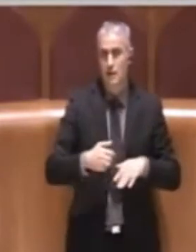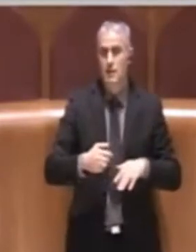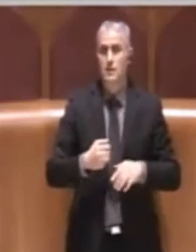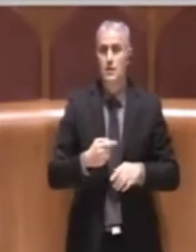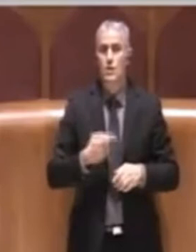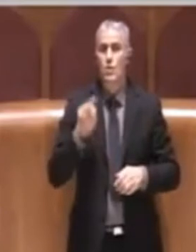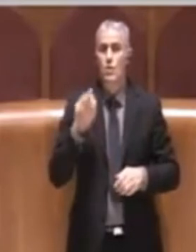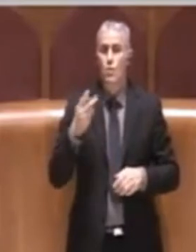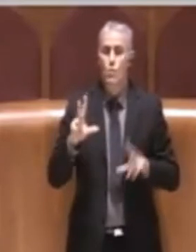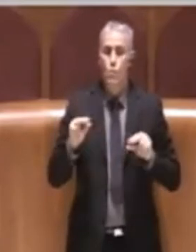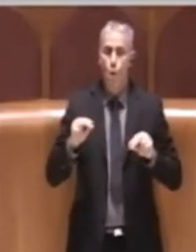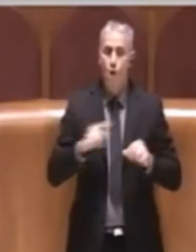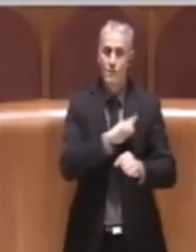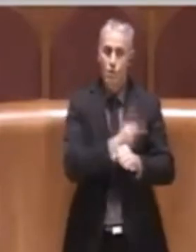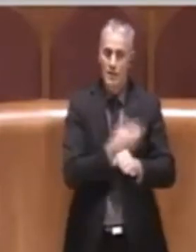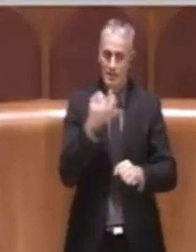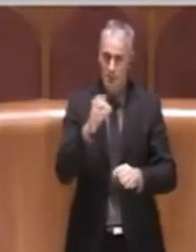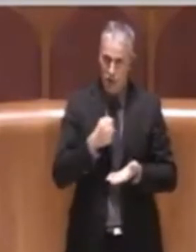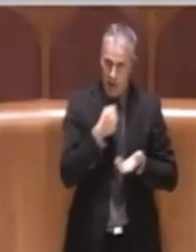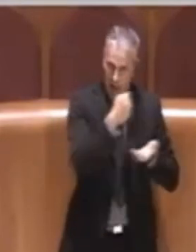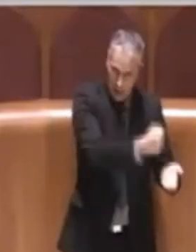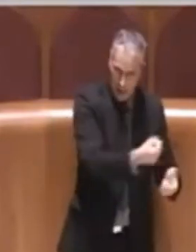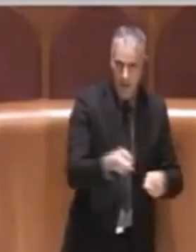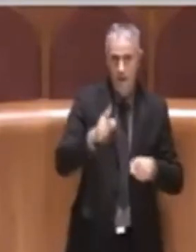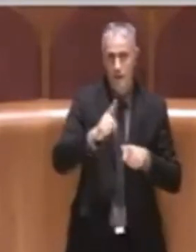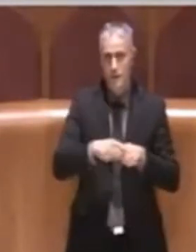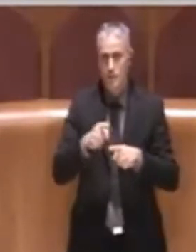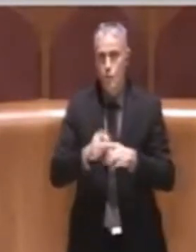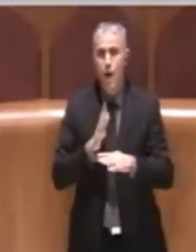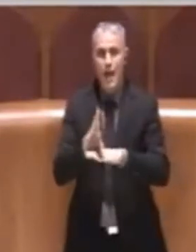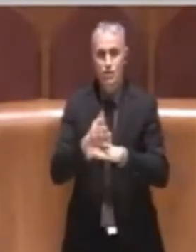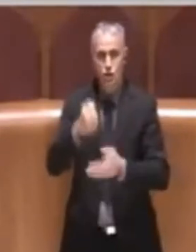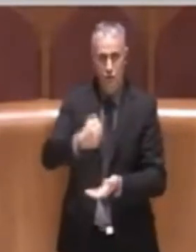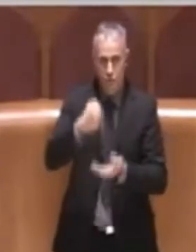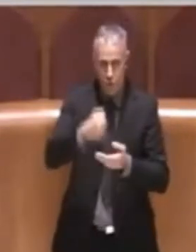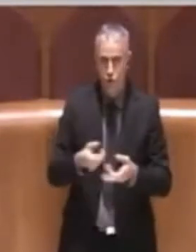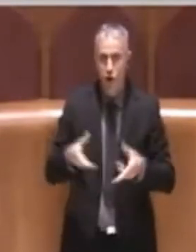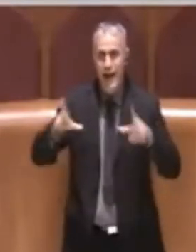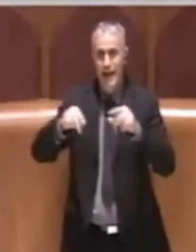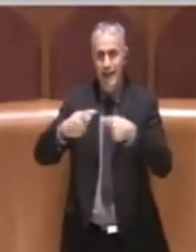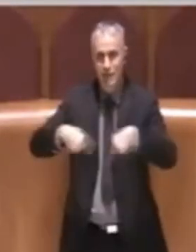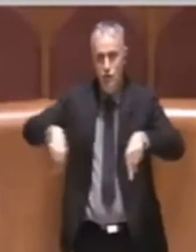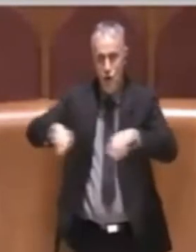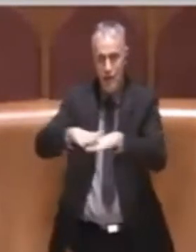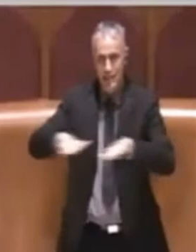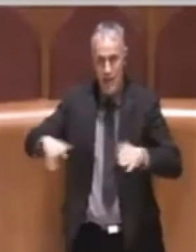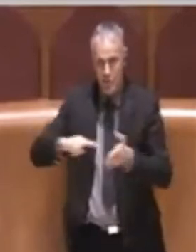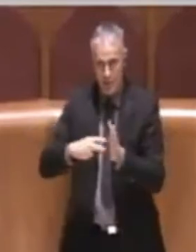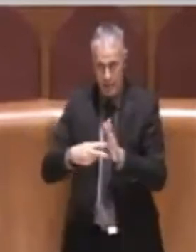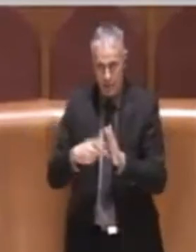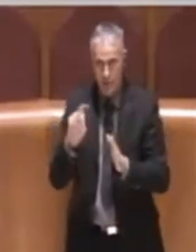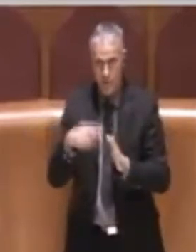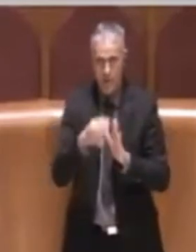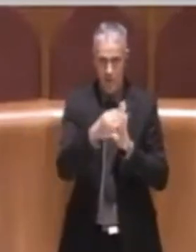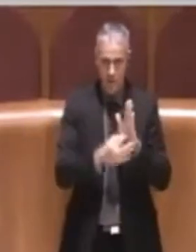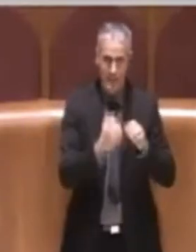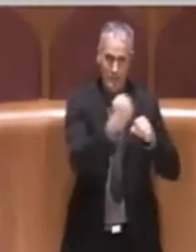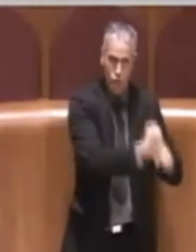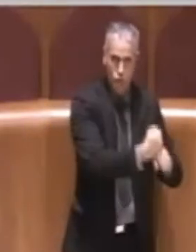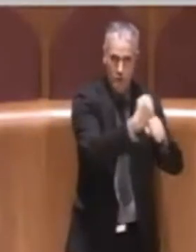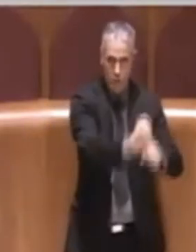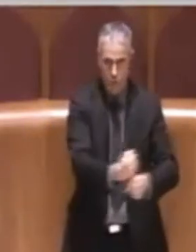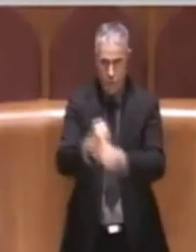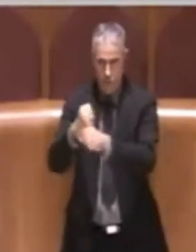speciali, a partire dall'accesso ai fondi a partire dalla revisione di tavoli tecnici che servono anche di coordinamento tra più istituzioni per